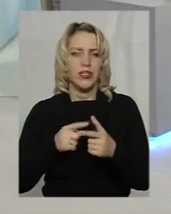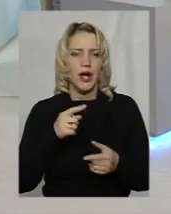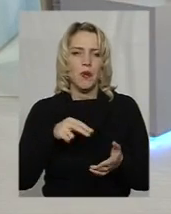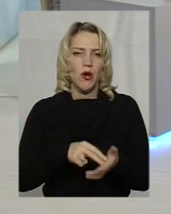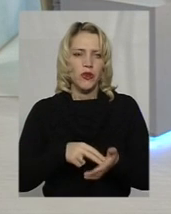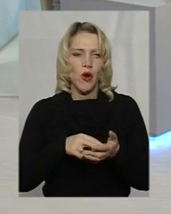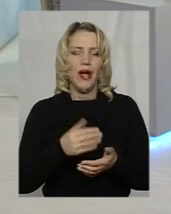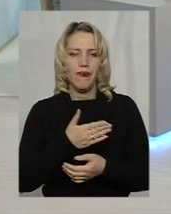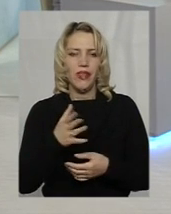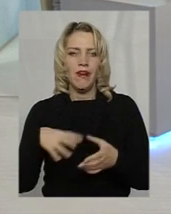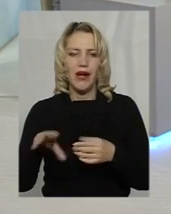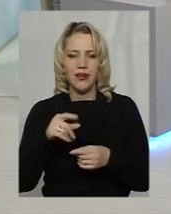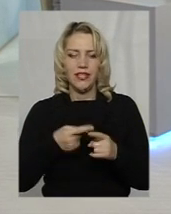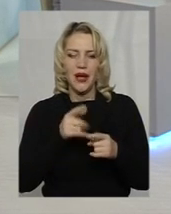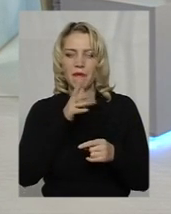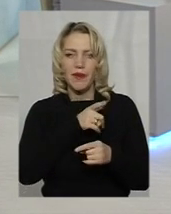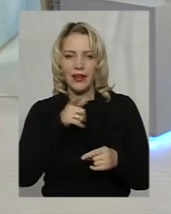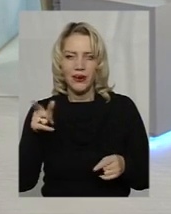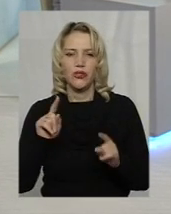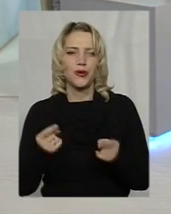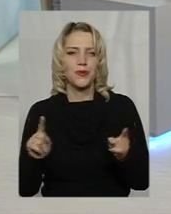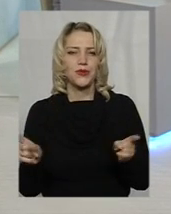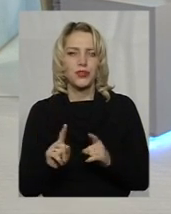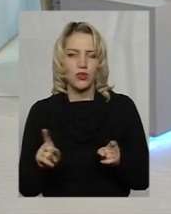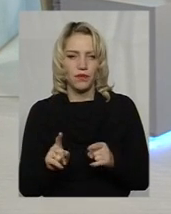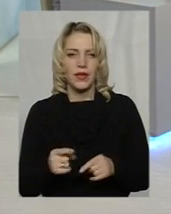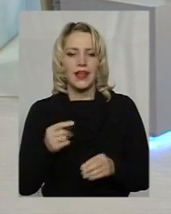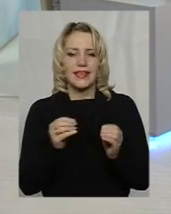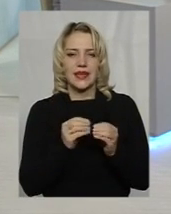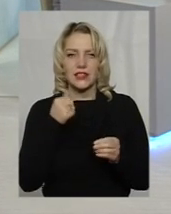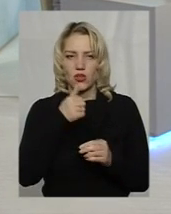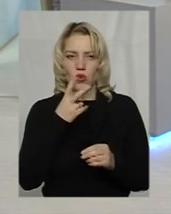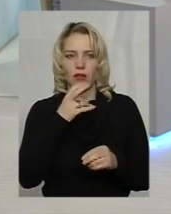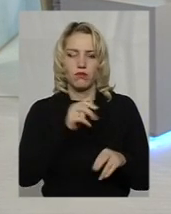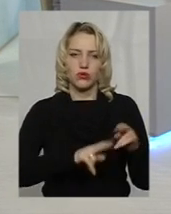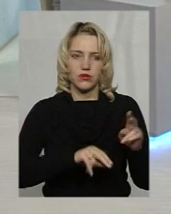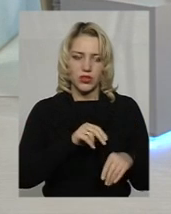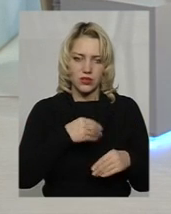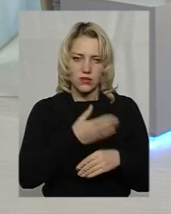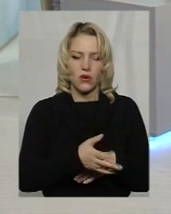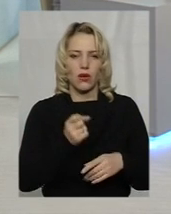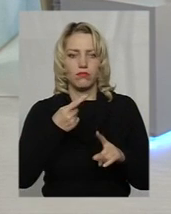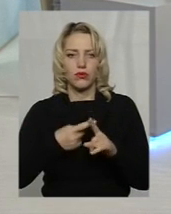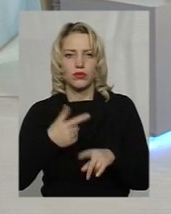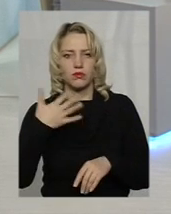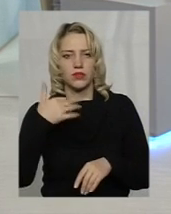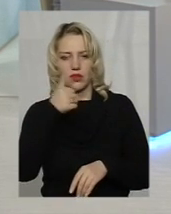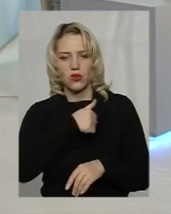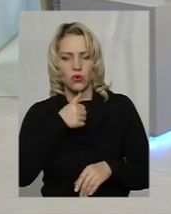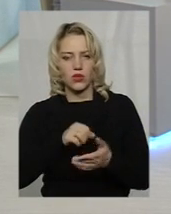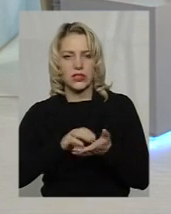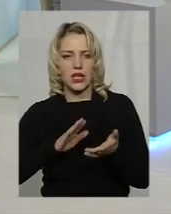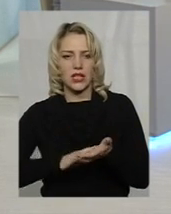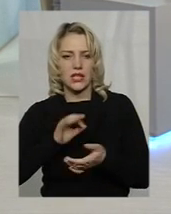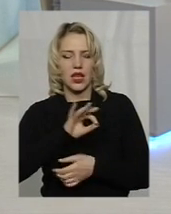весь цей необхідний період, тому, що, по-перше, 10 років на будівництво, далі 50 років закладається на